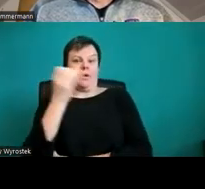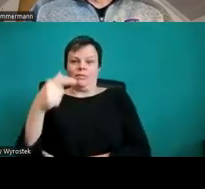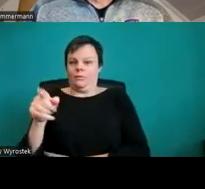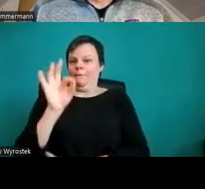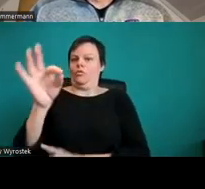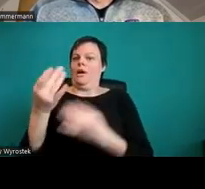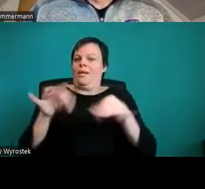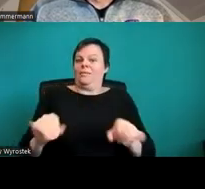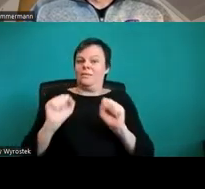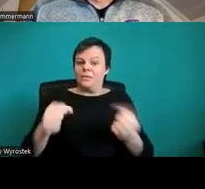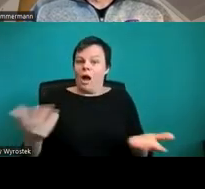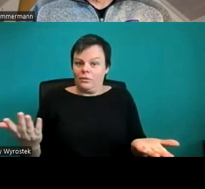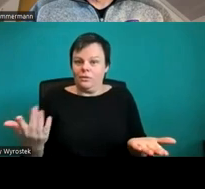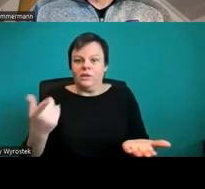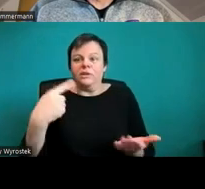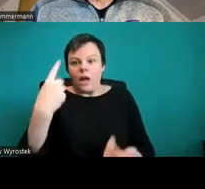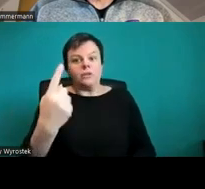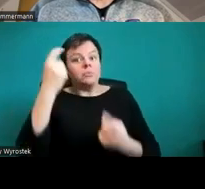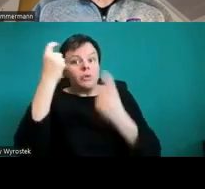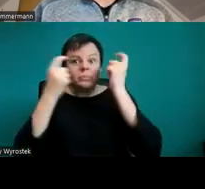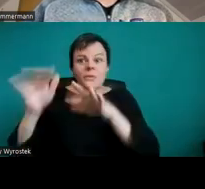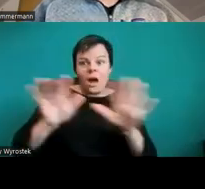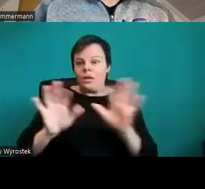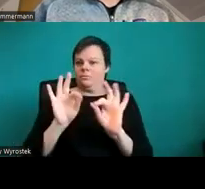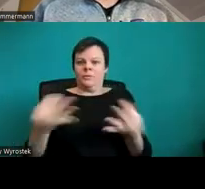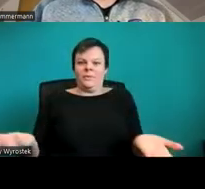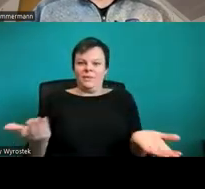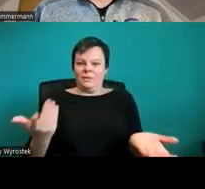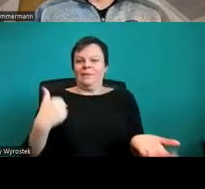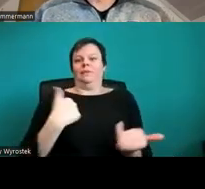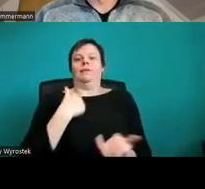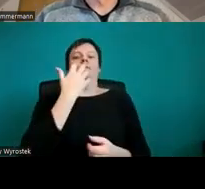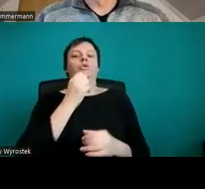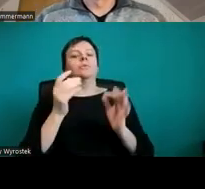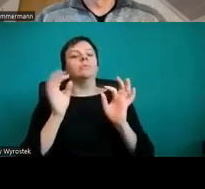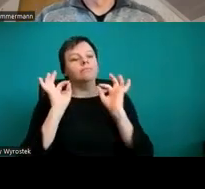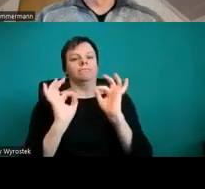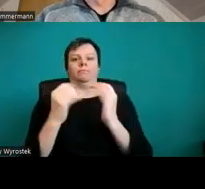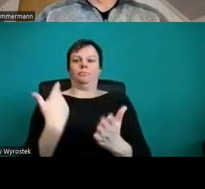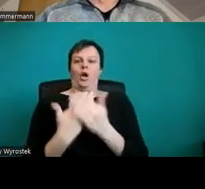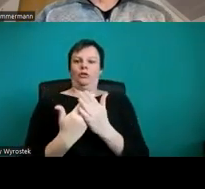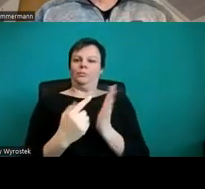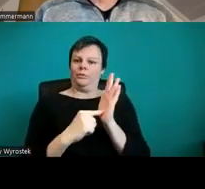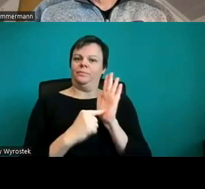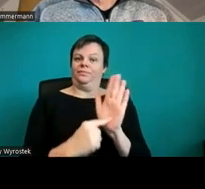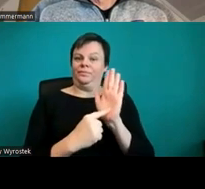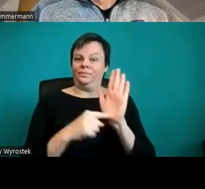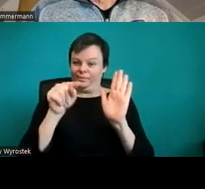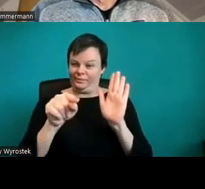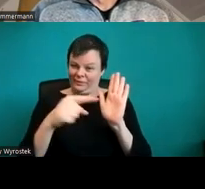Richtlinien ja eigentlich so die gängigsten und wichtigsten sind.